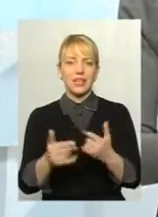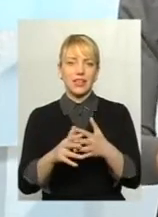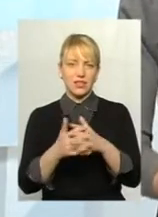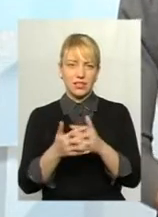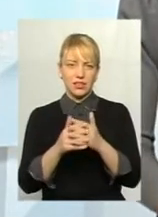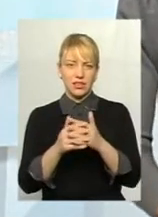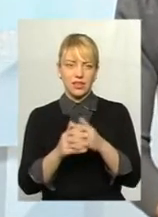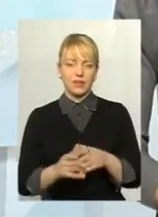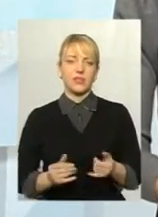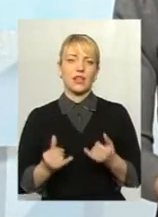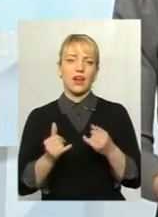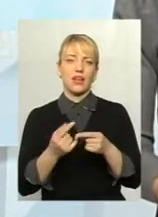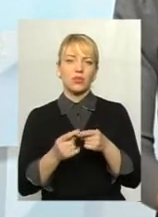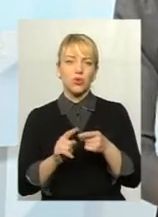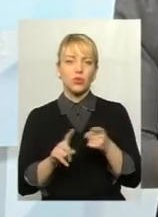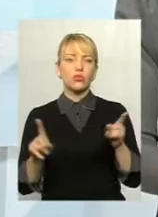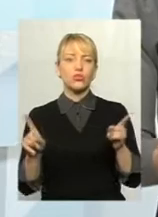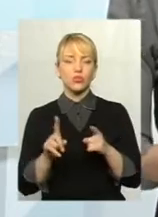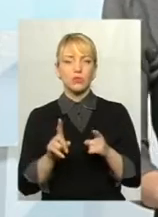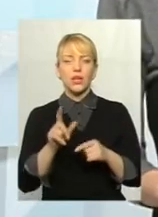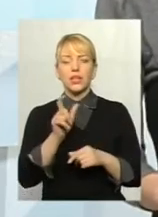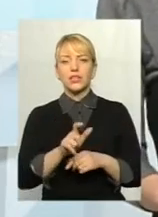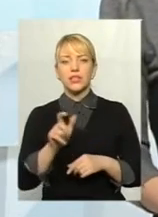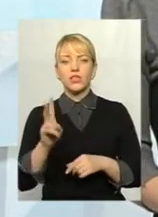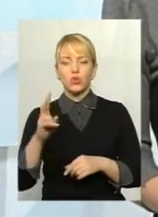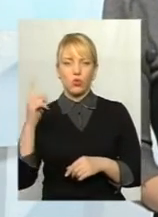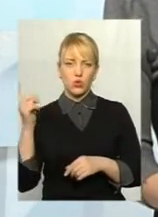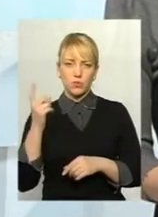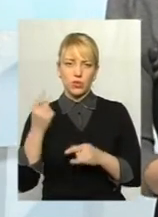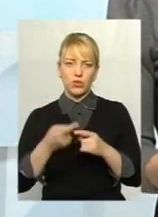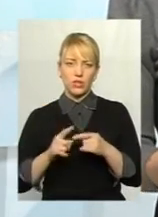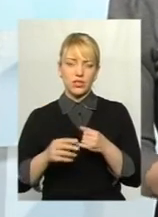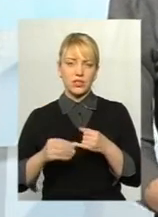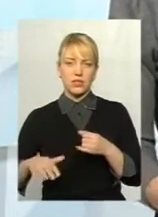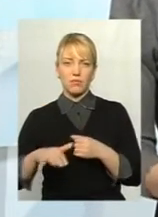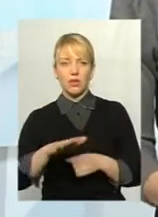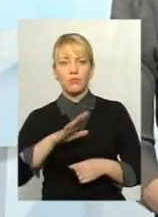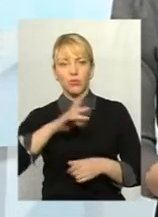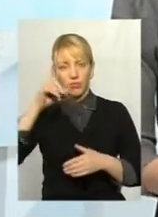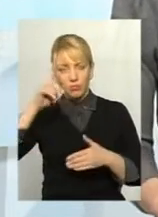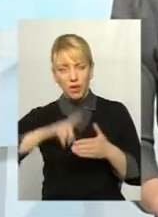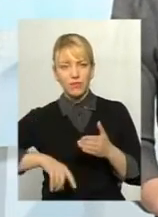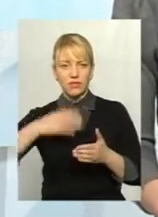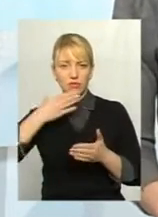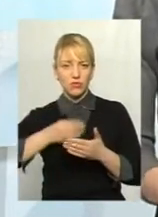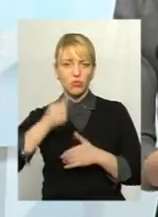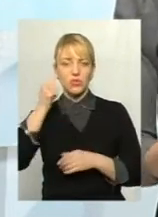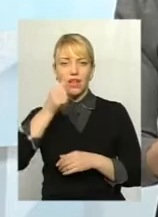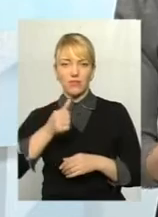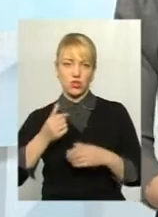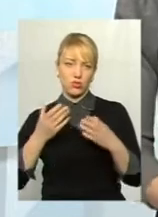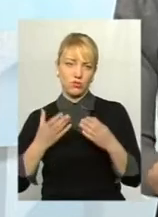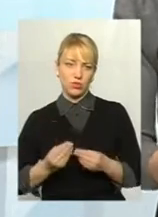для того, щоб ті, хто господарюють на тій землі, були впевнені в своєму завтрашньому дні